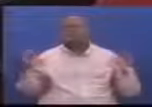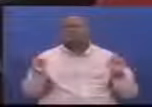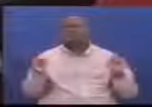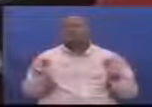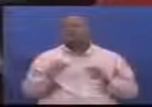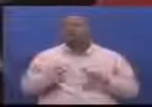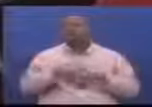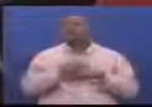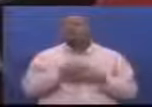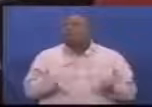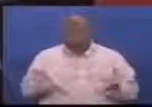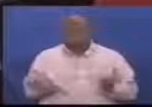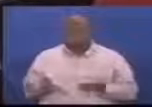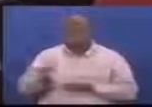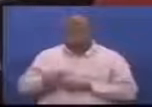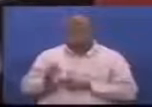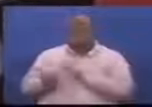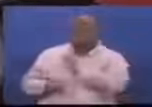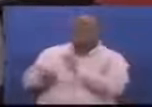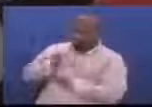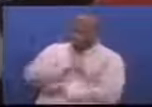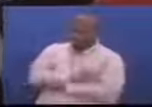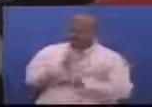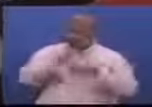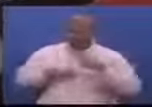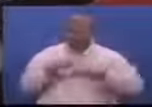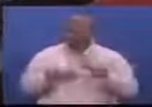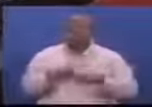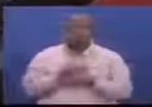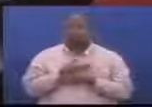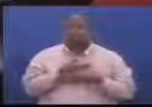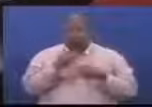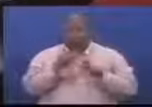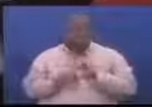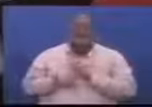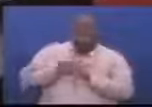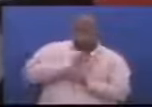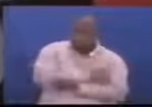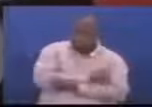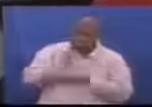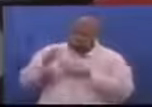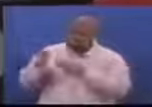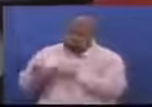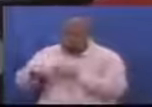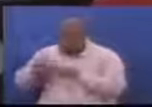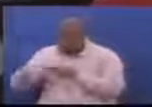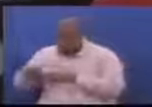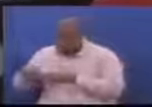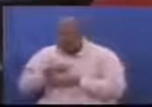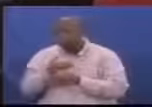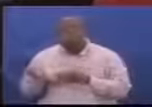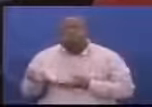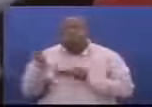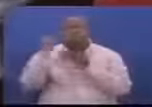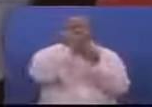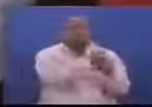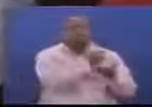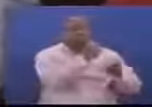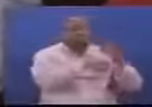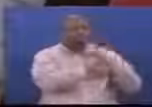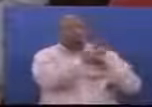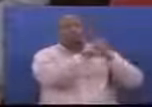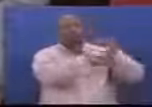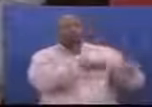Hawwezi kuleta mapinduzi ya viwanda Mapinduzi ya viwanda Bila kuekeza kwenye kilimo